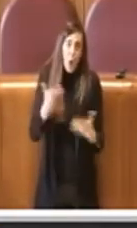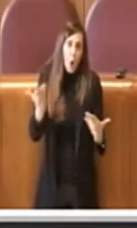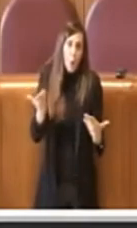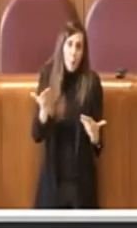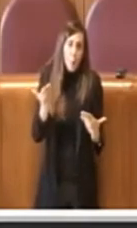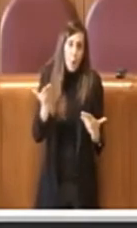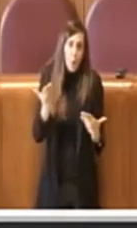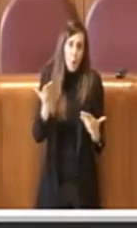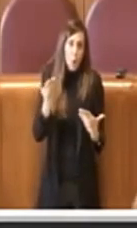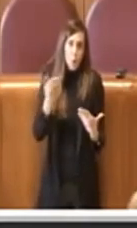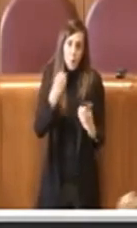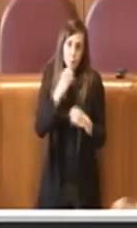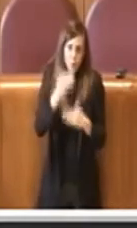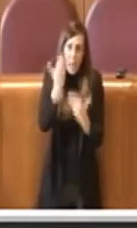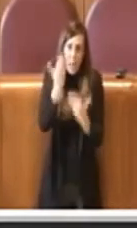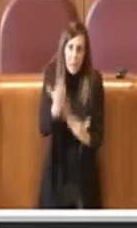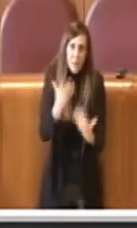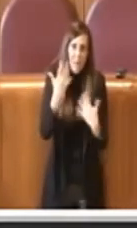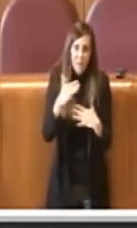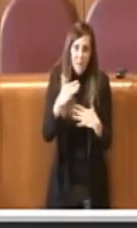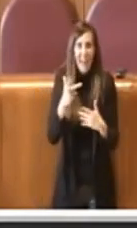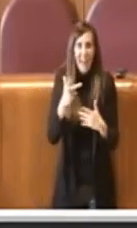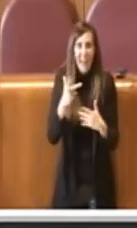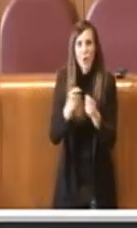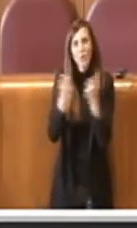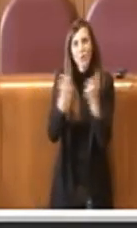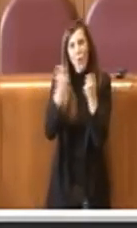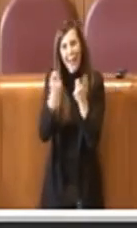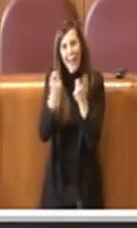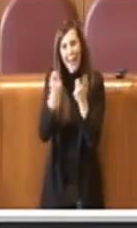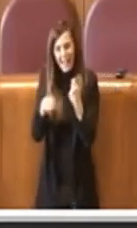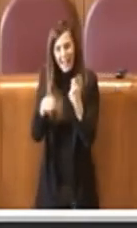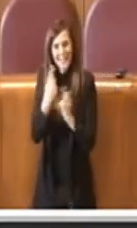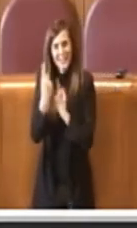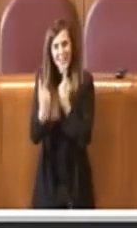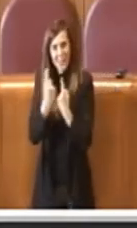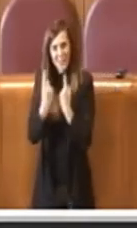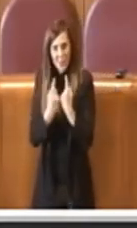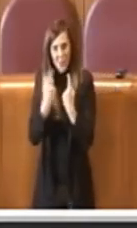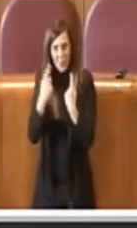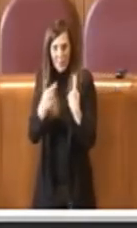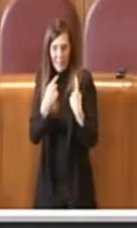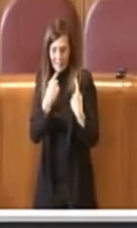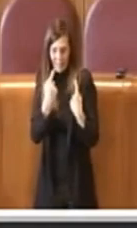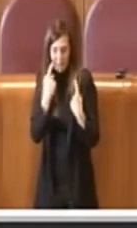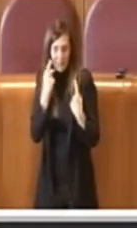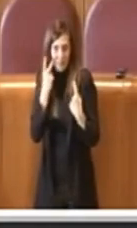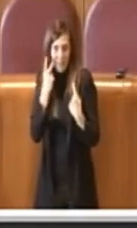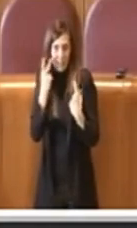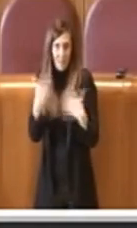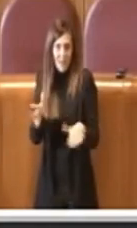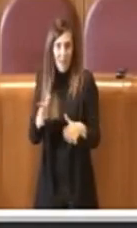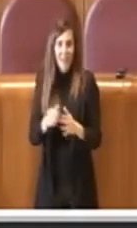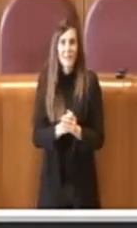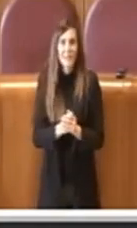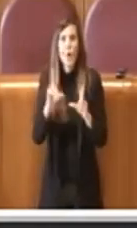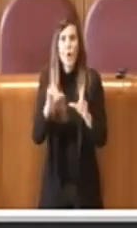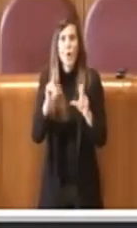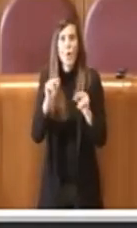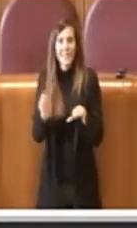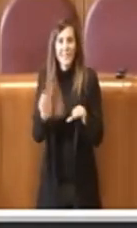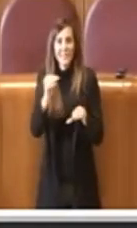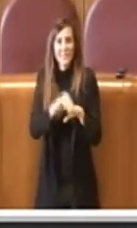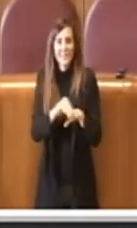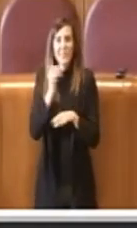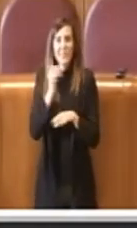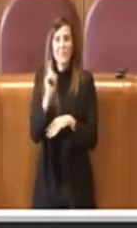riportato episodi di questo genere. Altra novità da introdurre, che abbiamo introdotto,